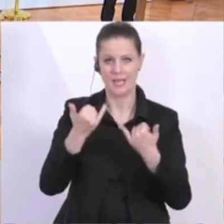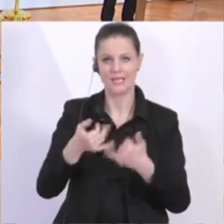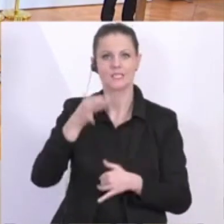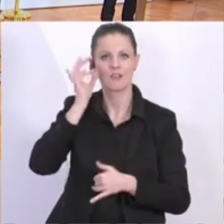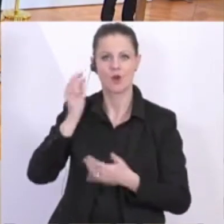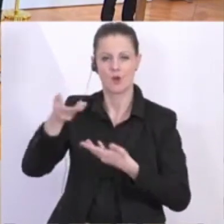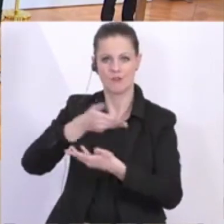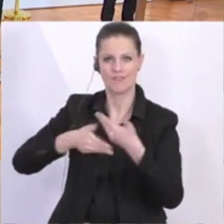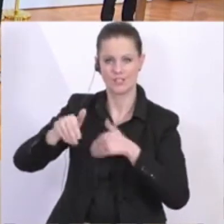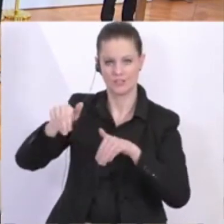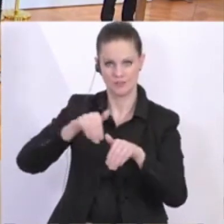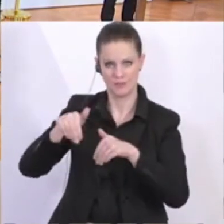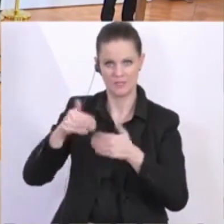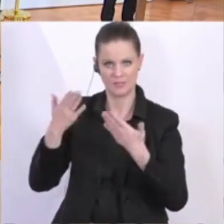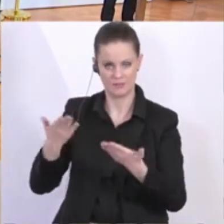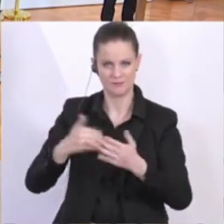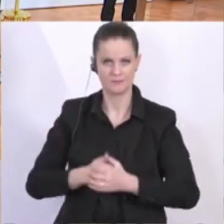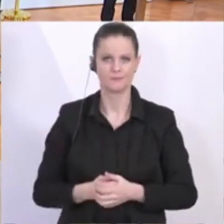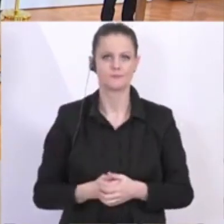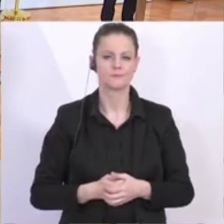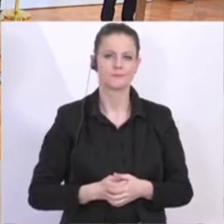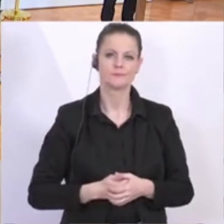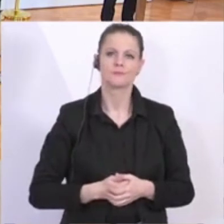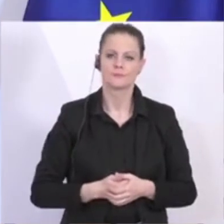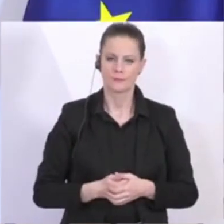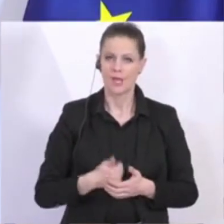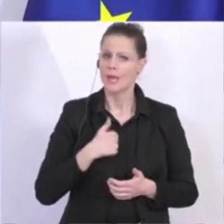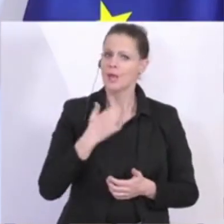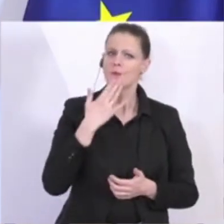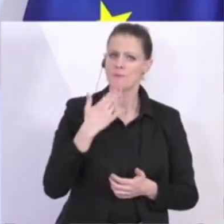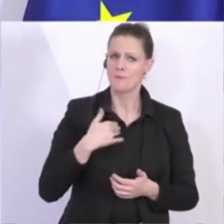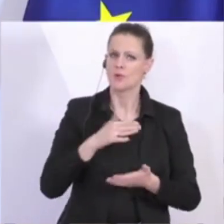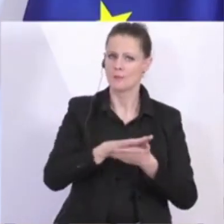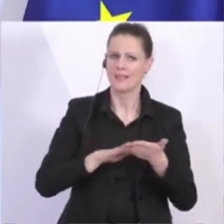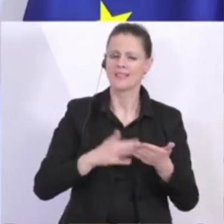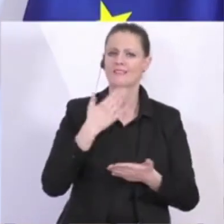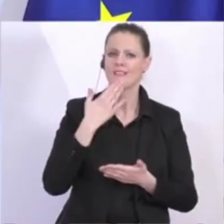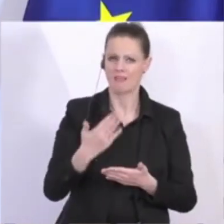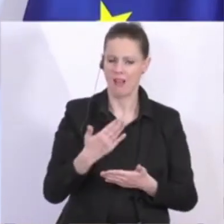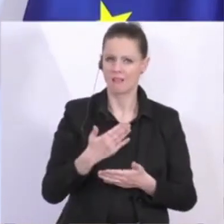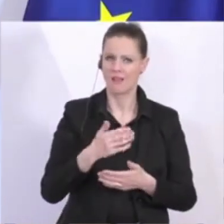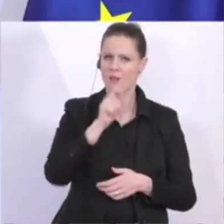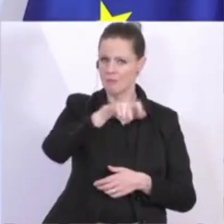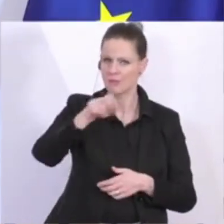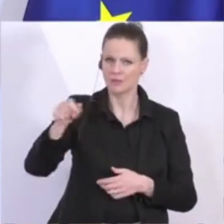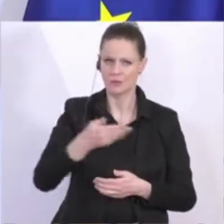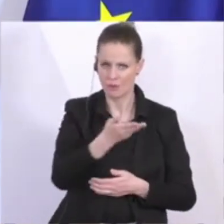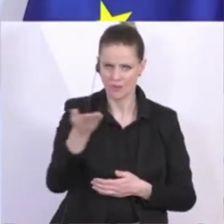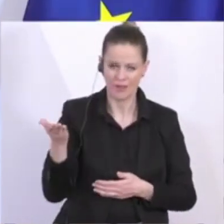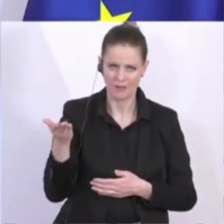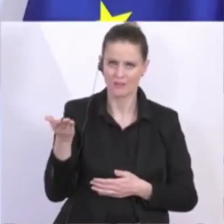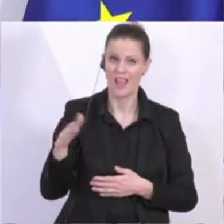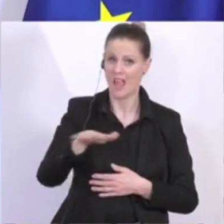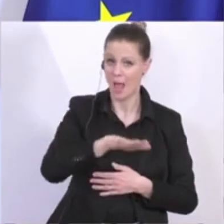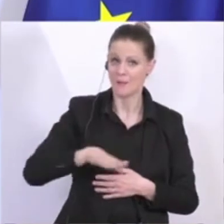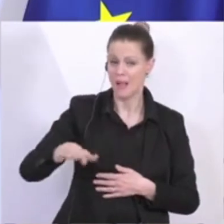heute wieder, wie so oft in diesen Tagen, mit einem Dank beginnen. Und zwar mit einem Dank an all jene Menschen, die die Basisprozesse